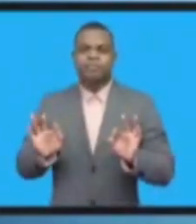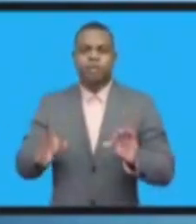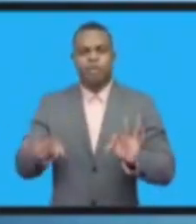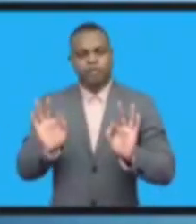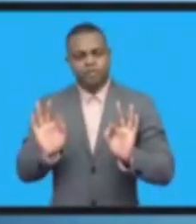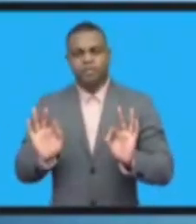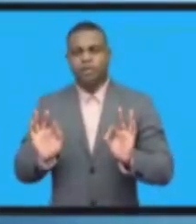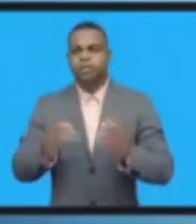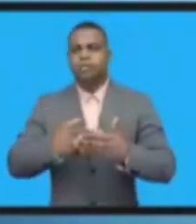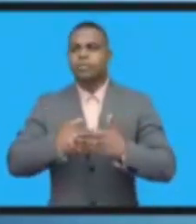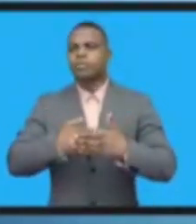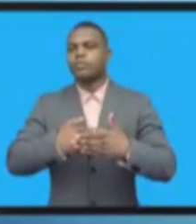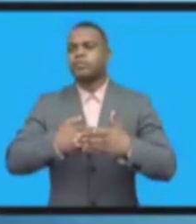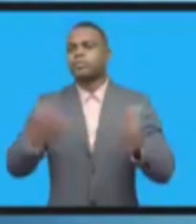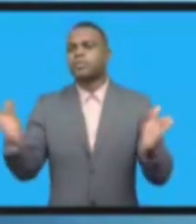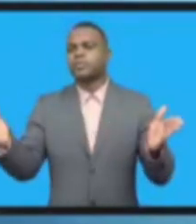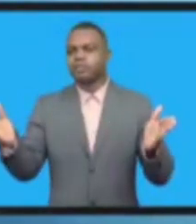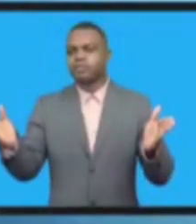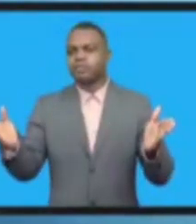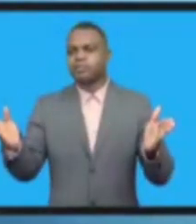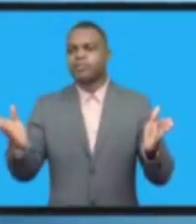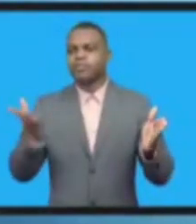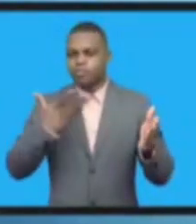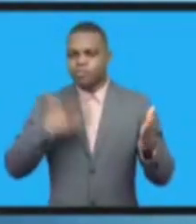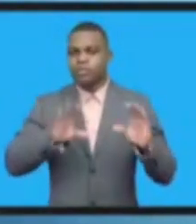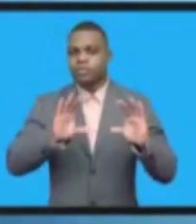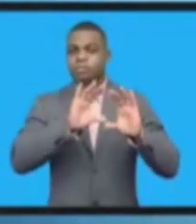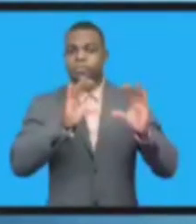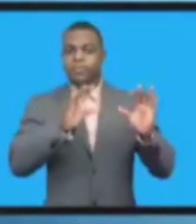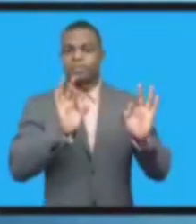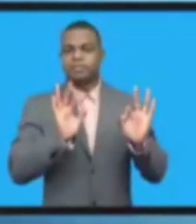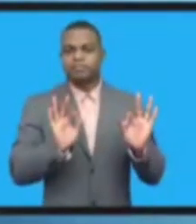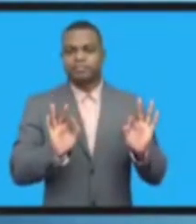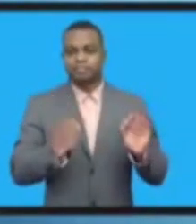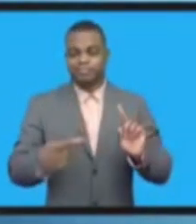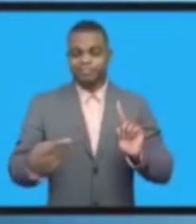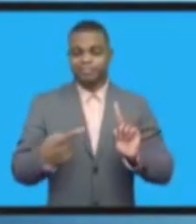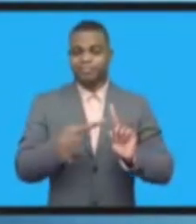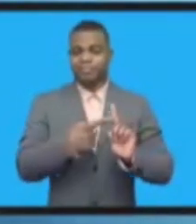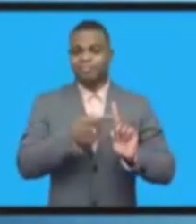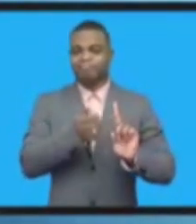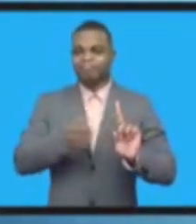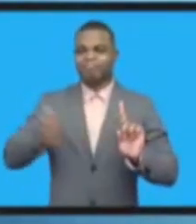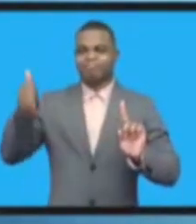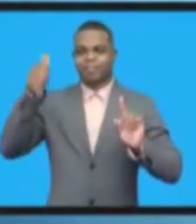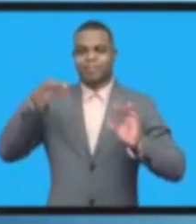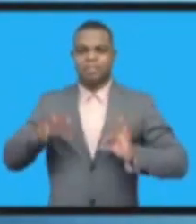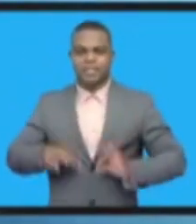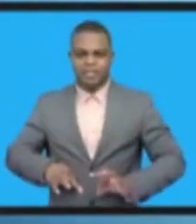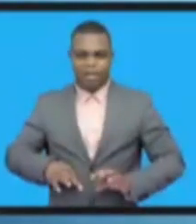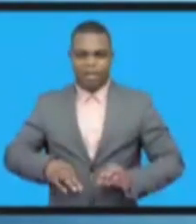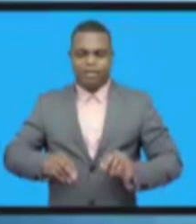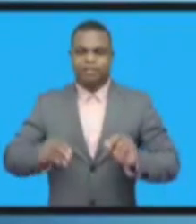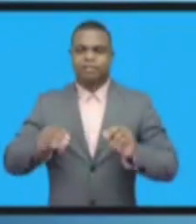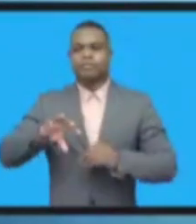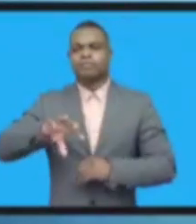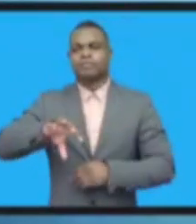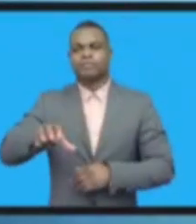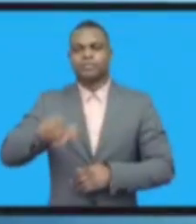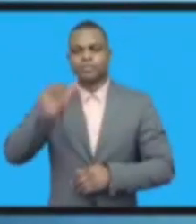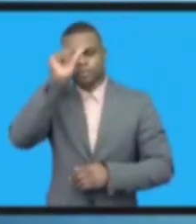Эфиопия. Ну а сейчас мы переходим к следующей части нашей программы.